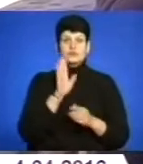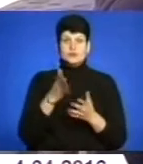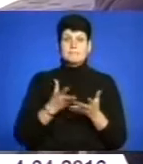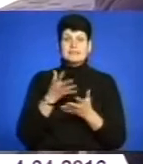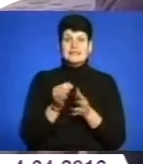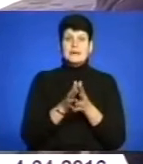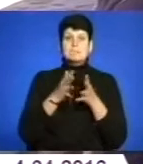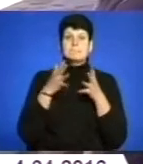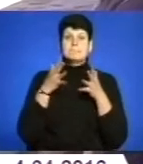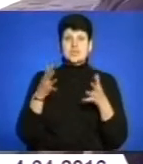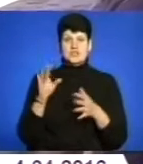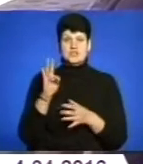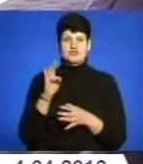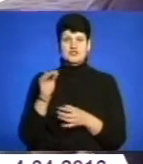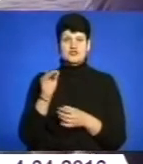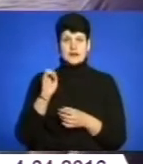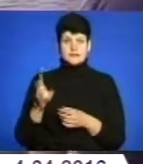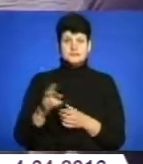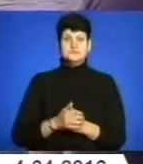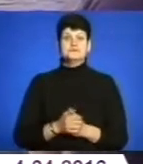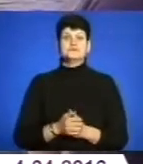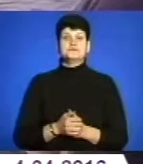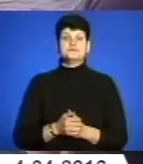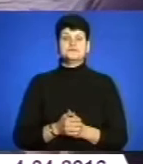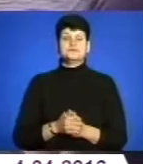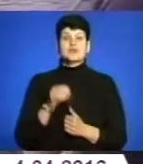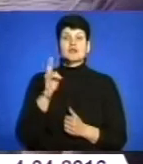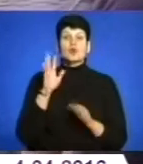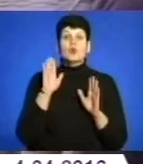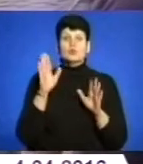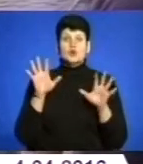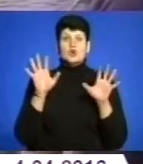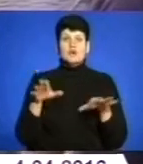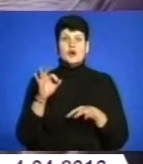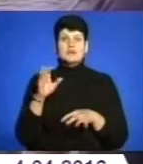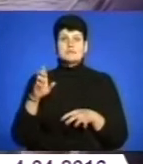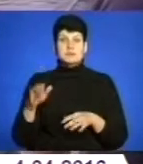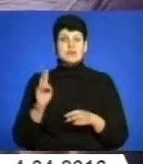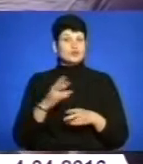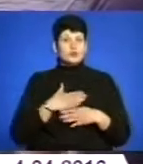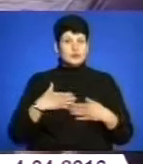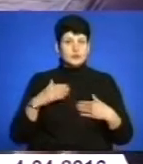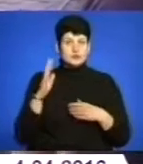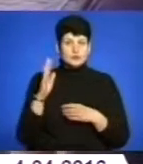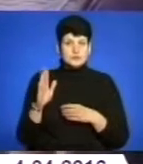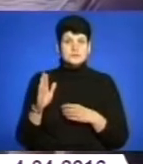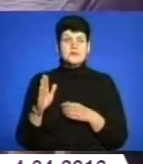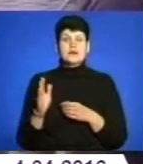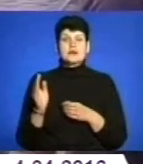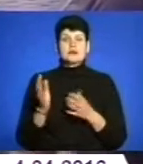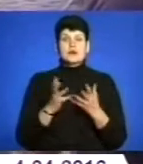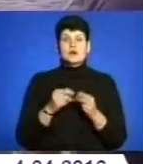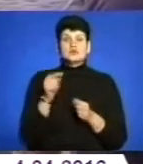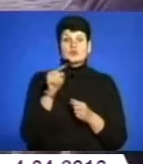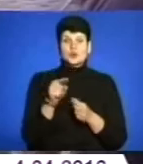більше, ніж ми платили в ЖЕК. І хто буде голова ОСББ, ніхто не хоче бути. І на рахунок того, що